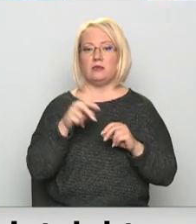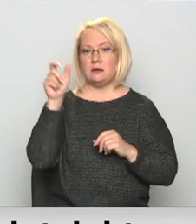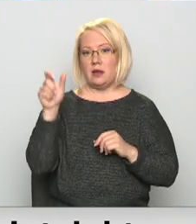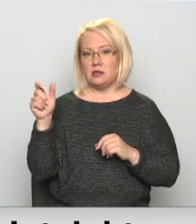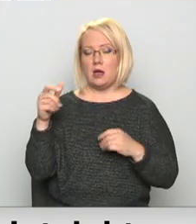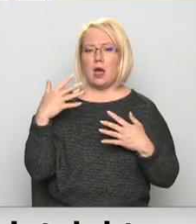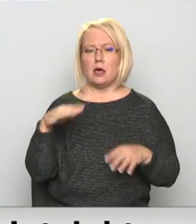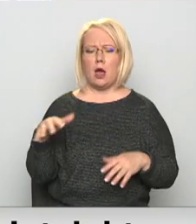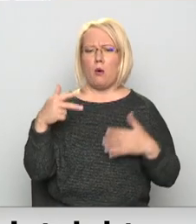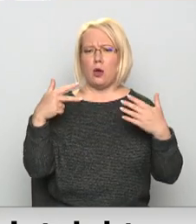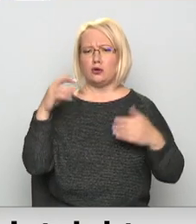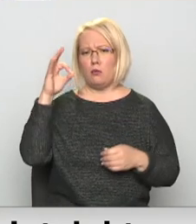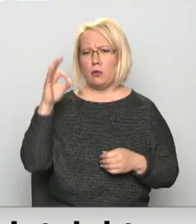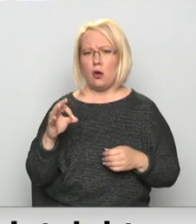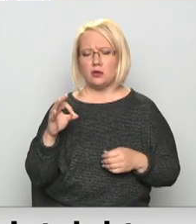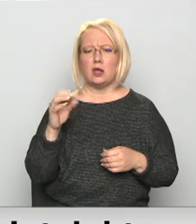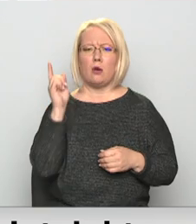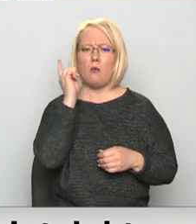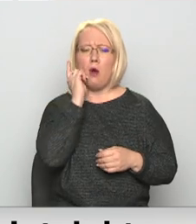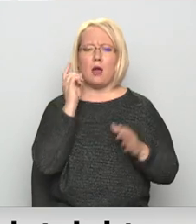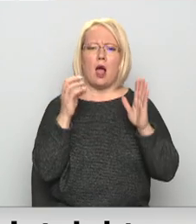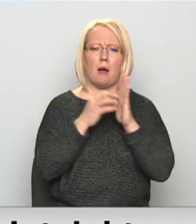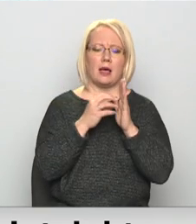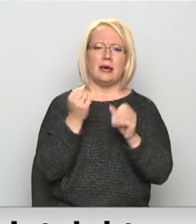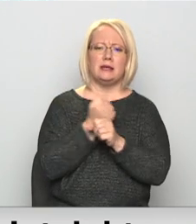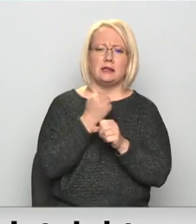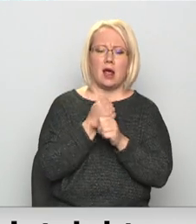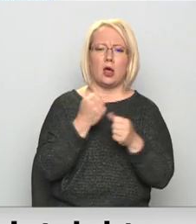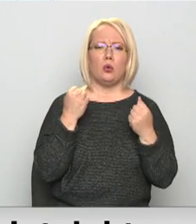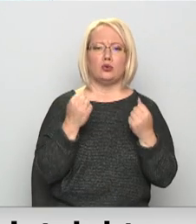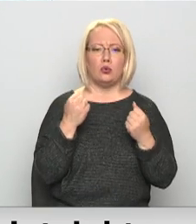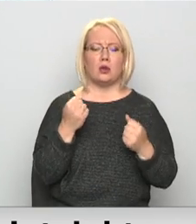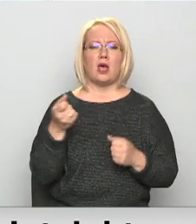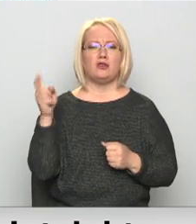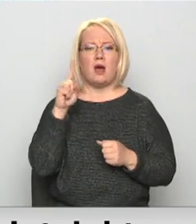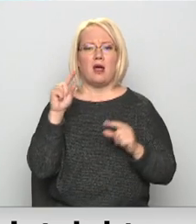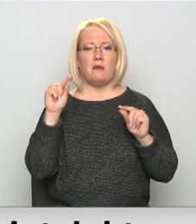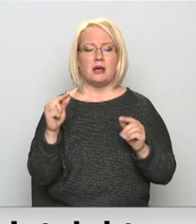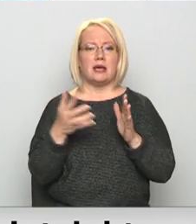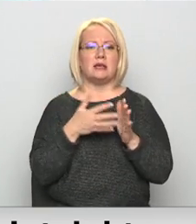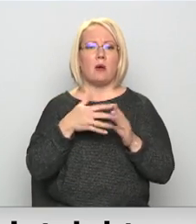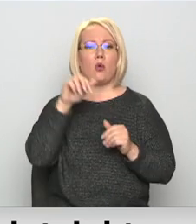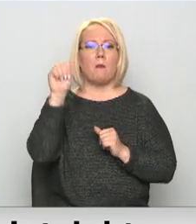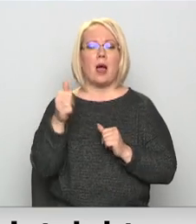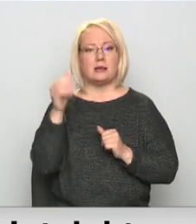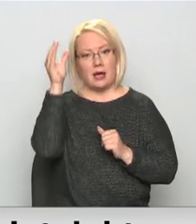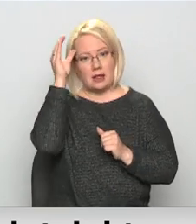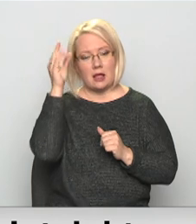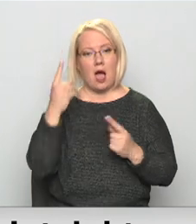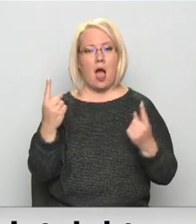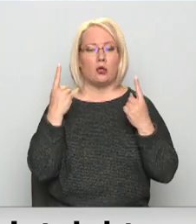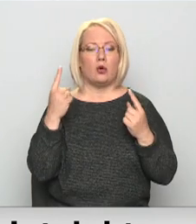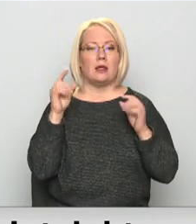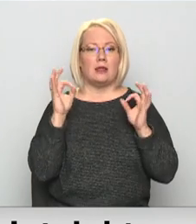vairāk ar nu jau gandrīz 80% mobīlu aplikāciju izstrādē un uzturēšanā, vairāk vai mazāk tiek izmantots makslīgais intelekts, aktualizēsies tieši